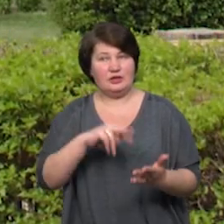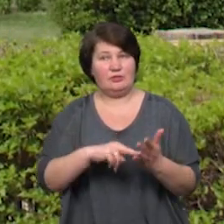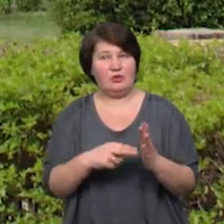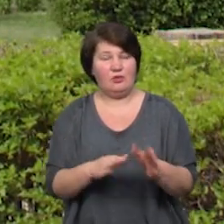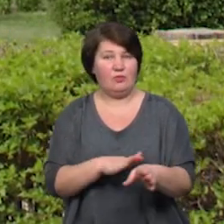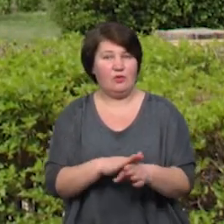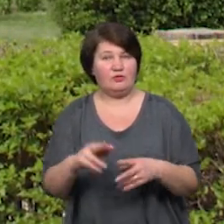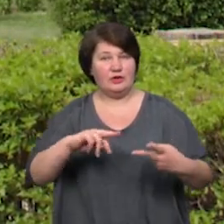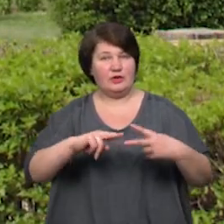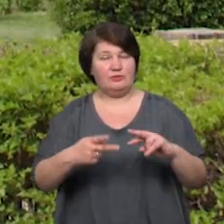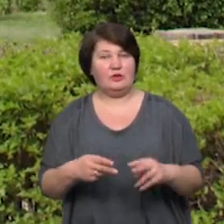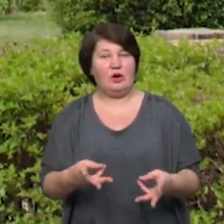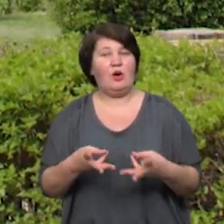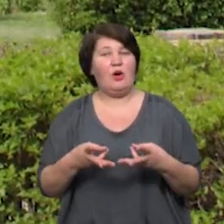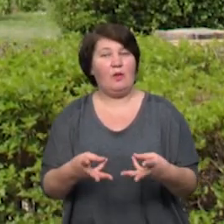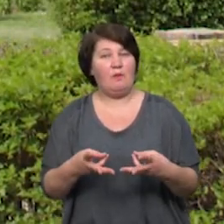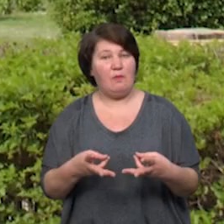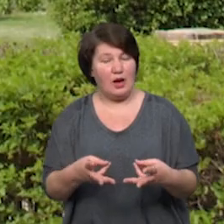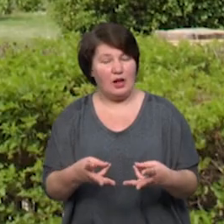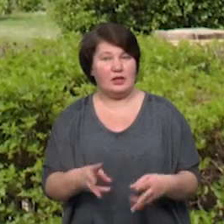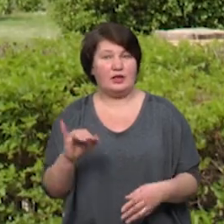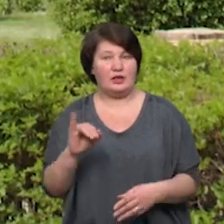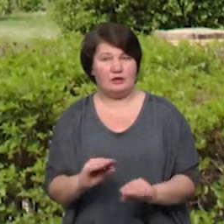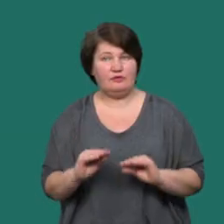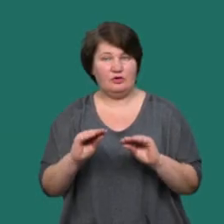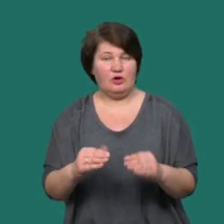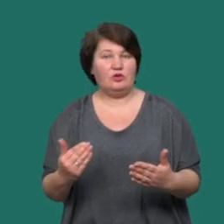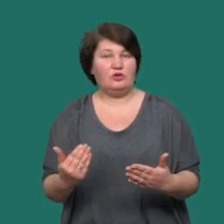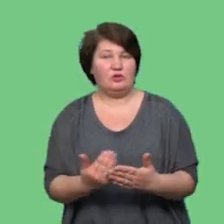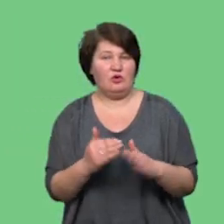системи опалення і встановлення нового теплопункту.